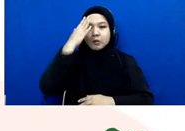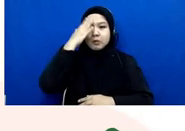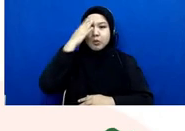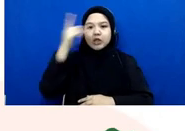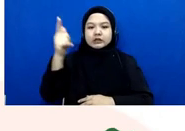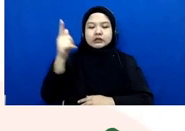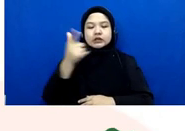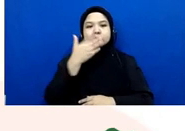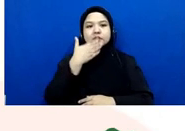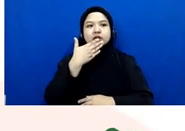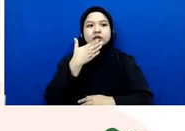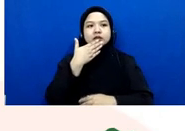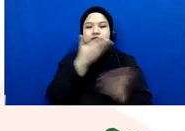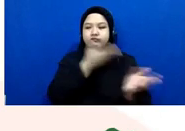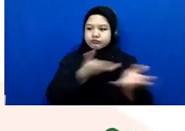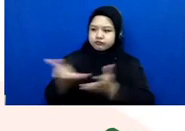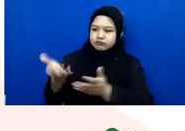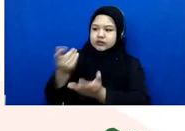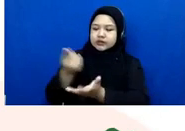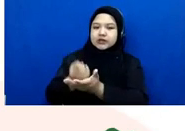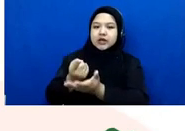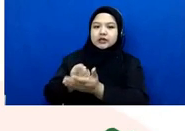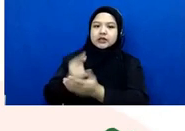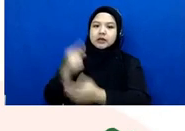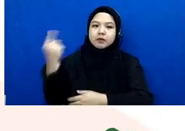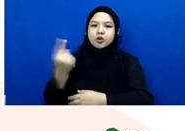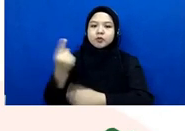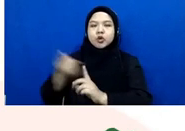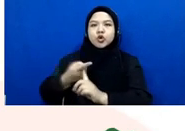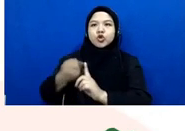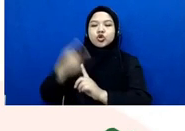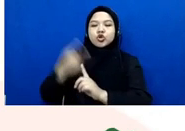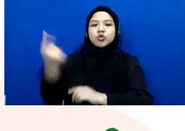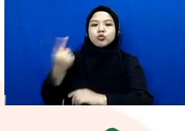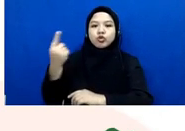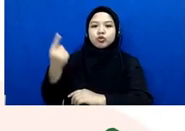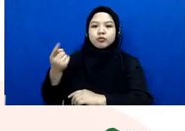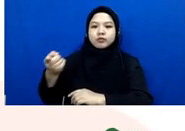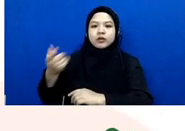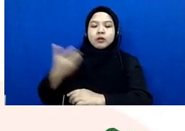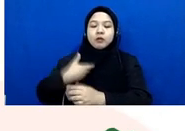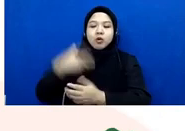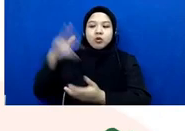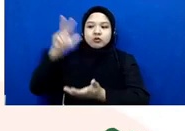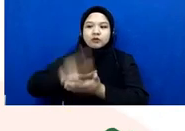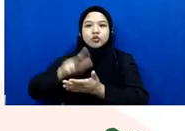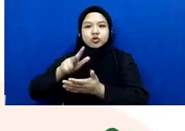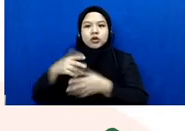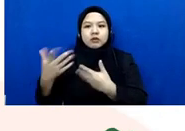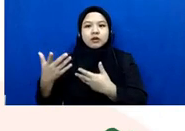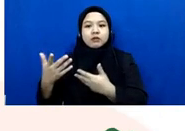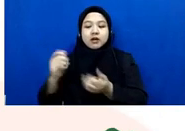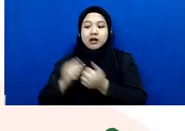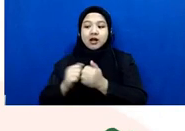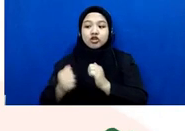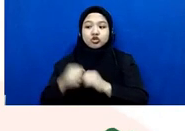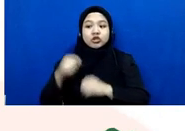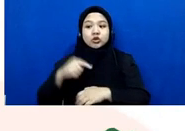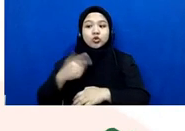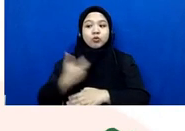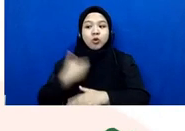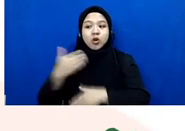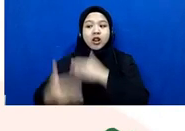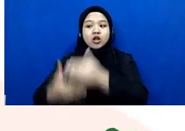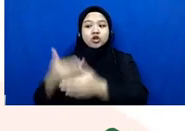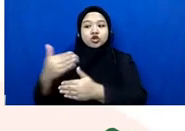dialihkan ke jaksa penuntut umum dan jaksa penuntut umum inilah yang akan menentukan kelanjutan kasus atau perkara tersebut ke